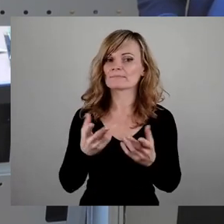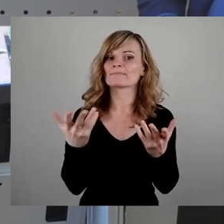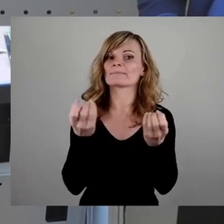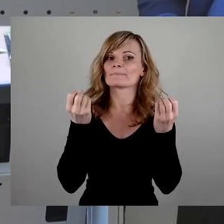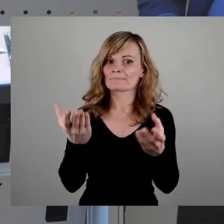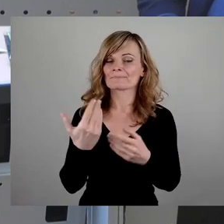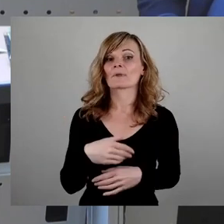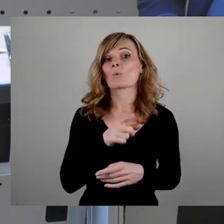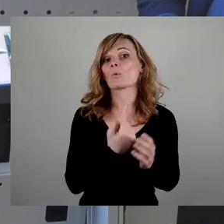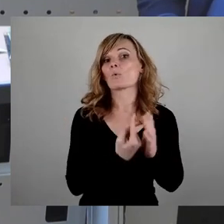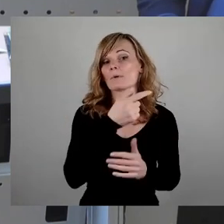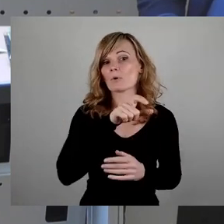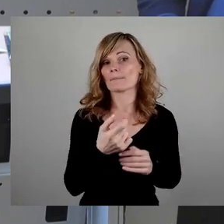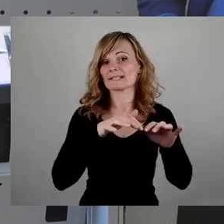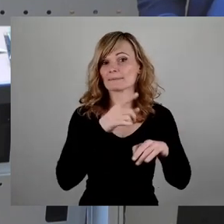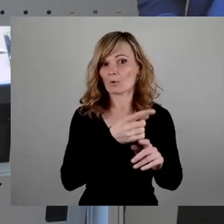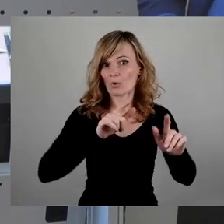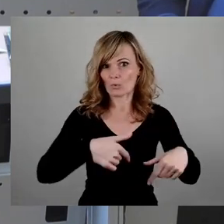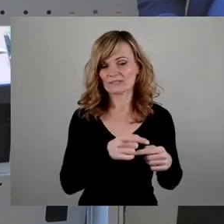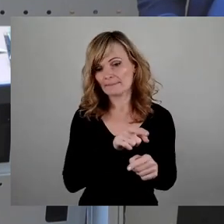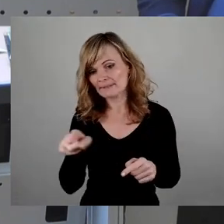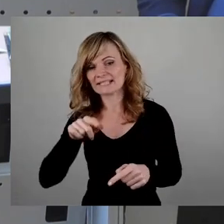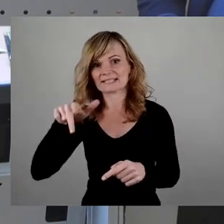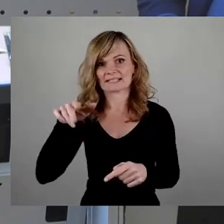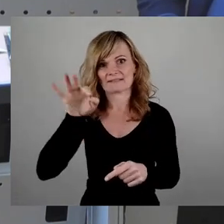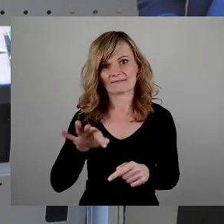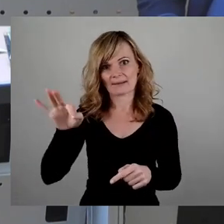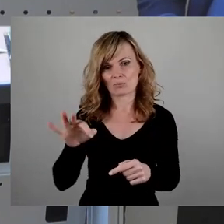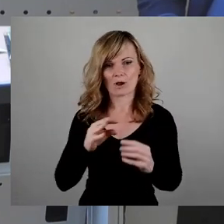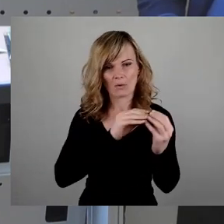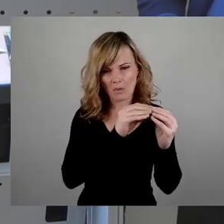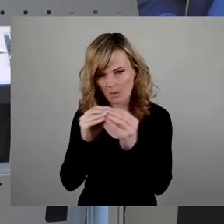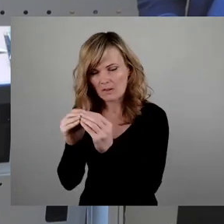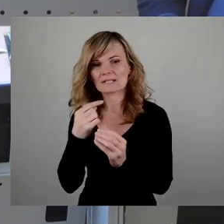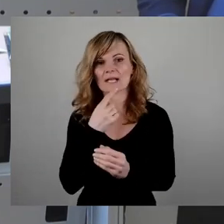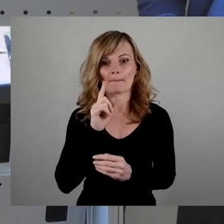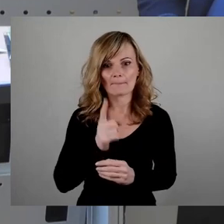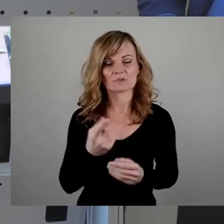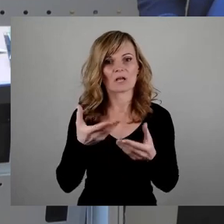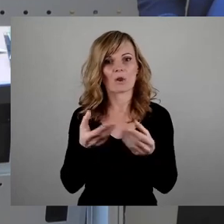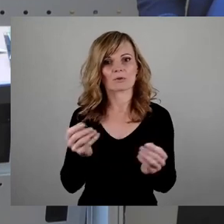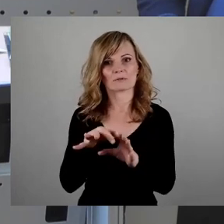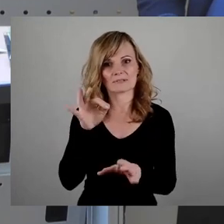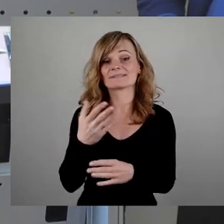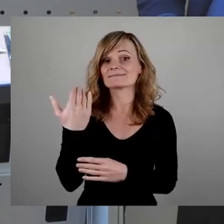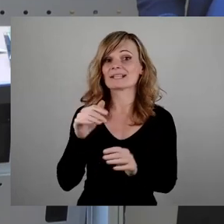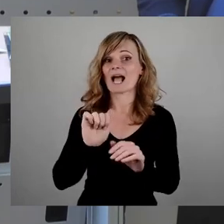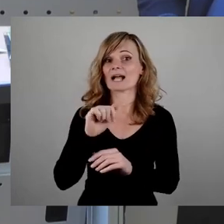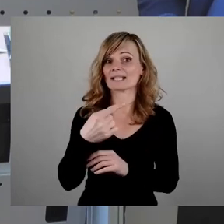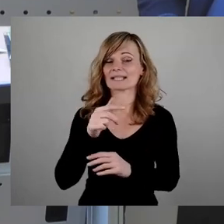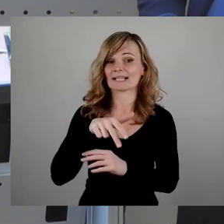-Büro, bis zum 13. Februar 2020 eine Lösung zu finden. Dazu wurde in der AG 13. Februar sogar eine